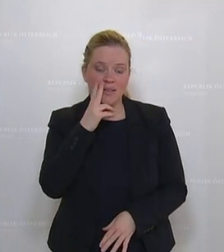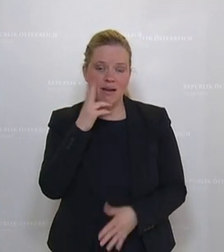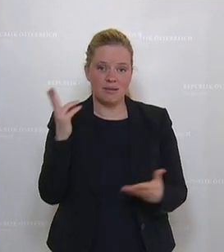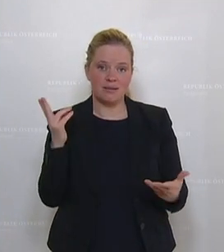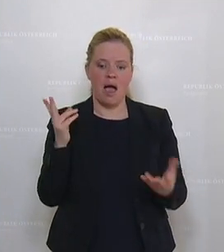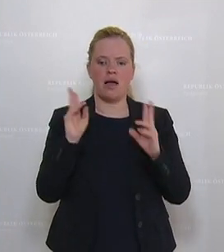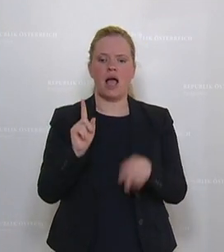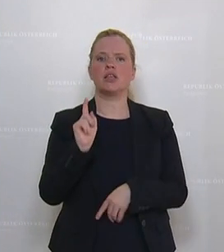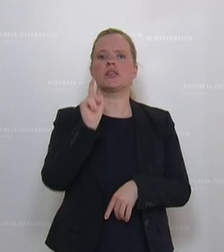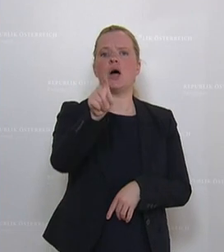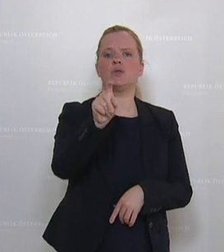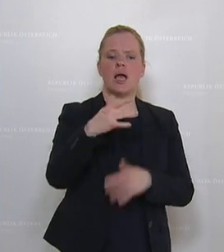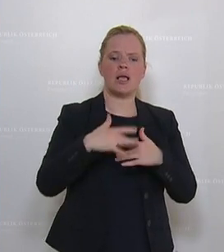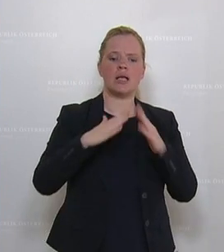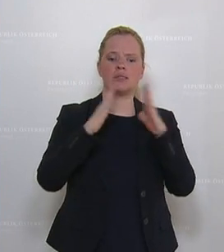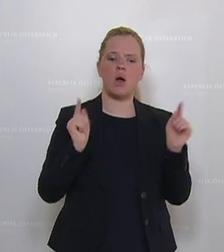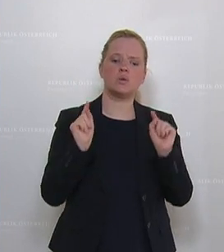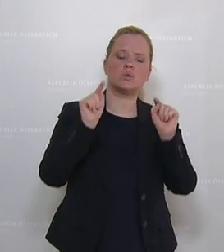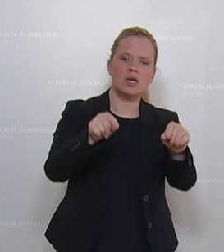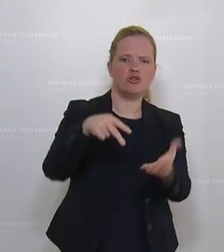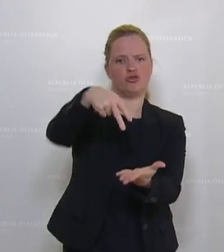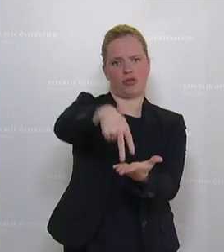dann vor das Gasthaus und rauchst du die Zigaretten.